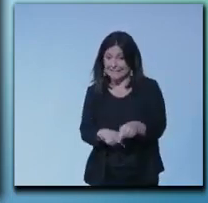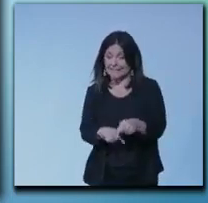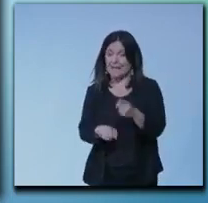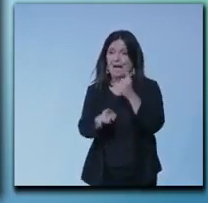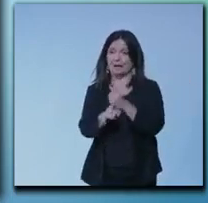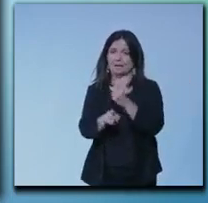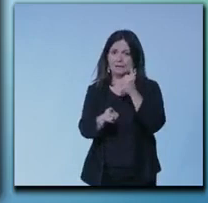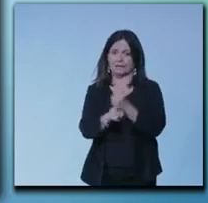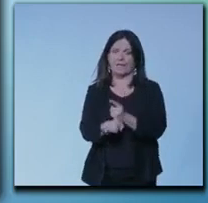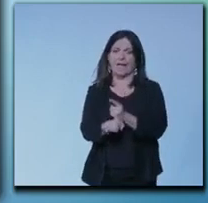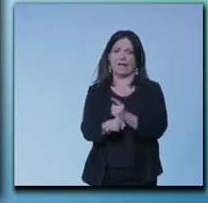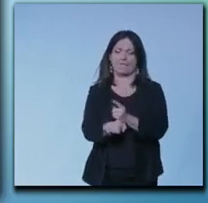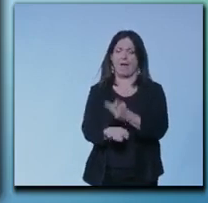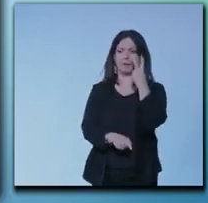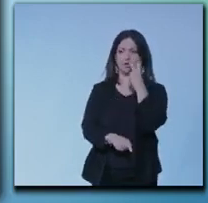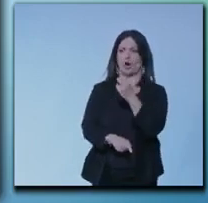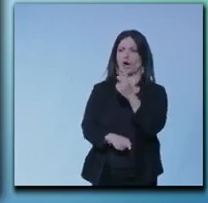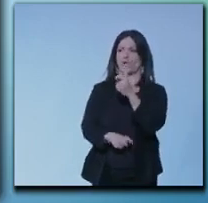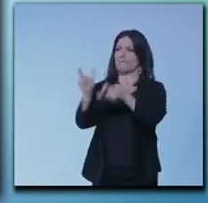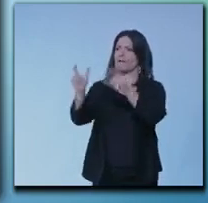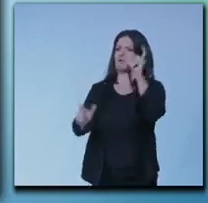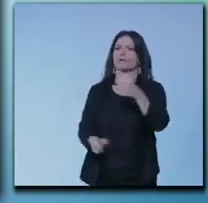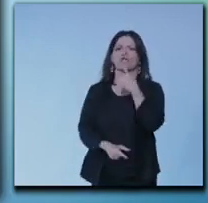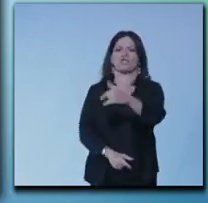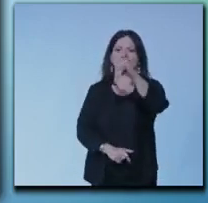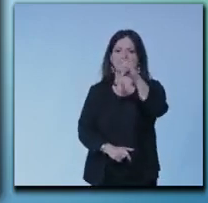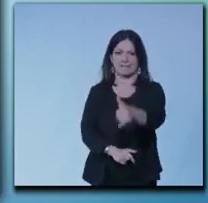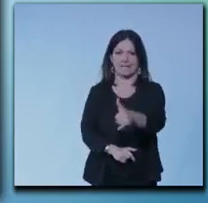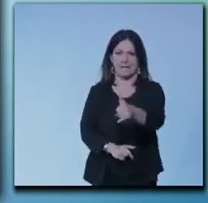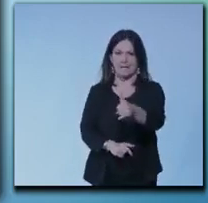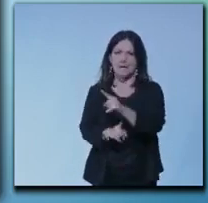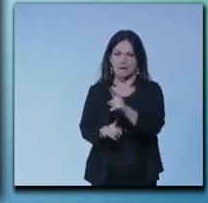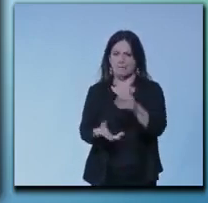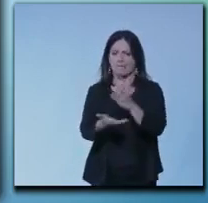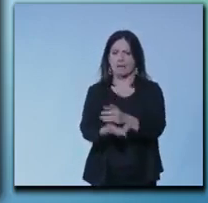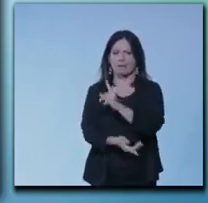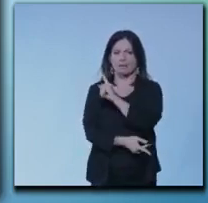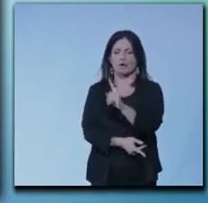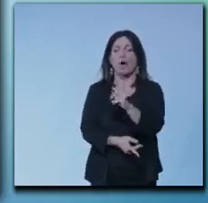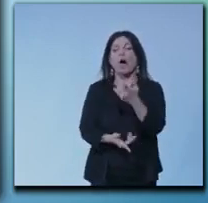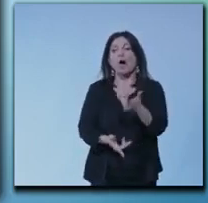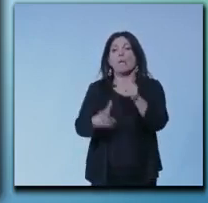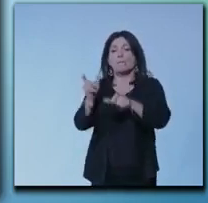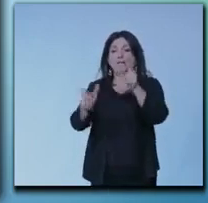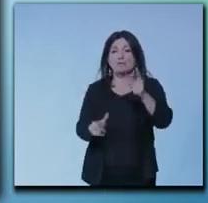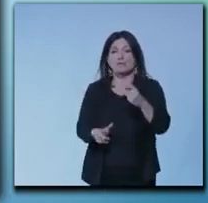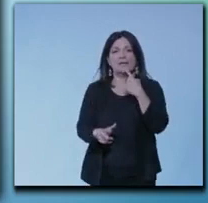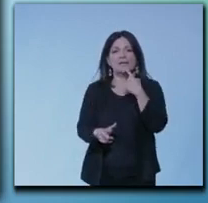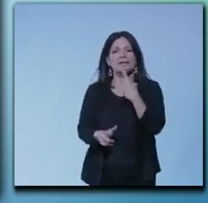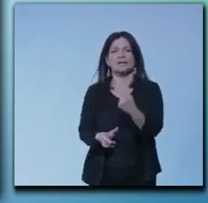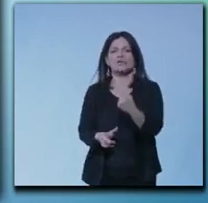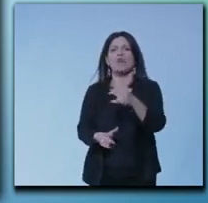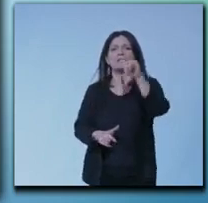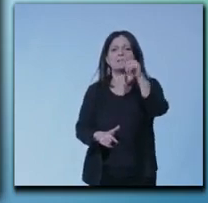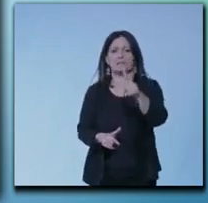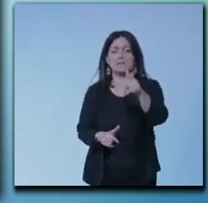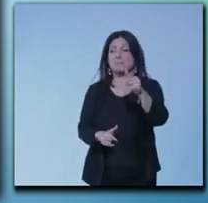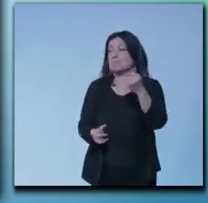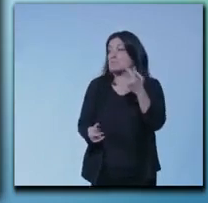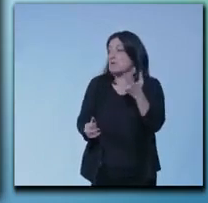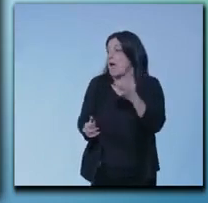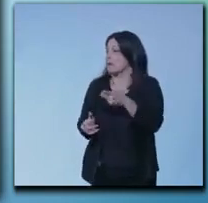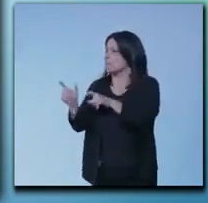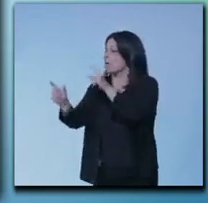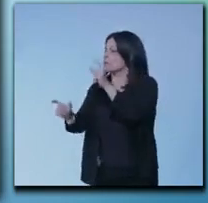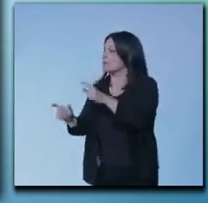i volontari del sì gente che fonda il futuro dell'Italia e della Lombardia sul sì perché se diamo retta solo ai signori